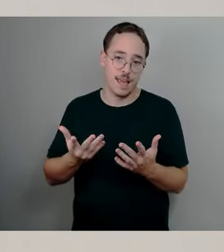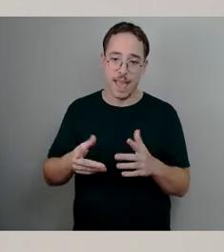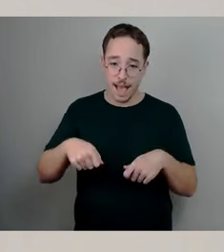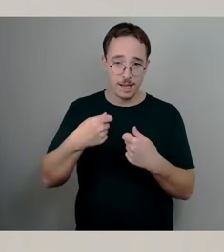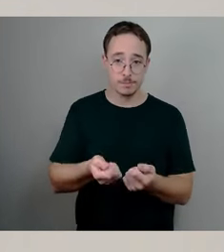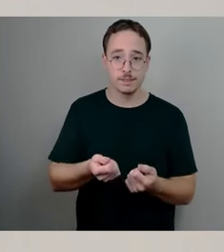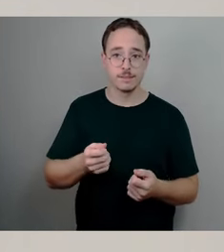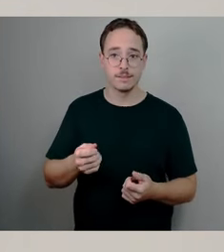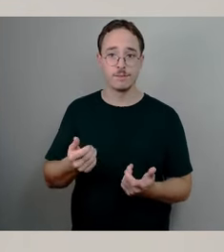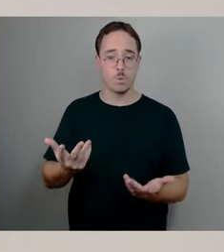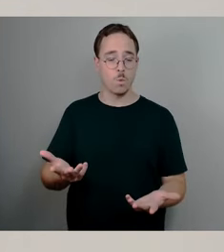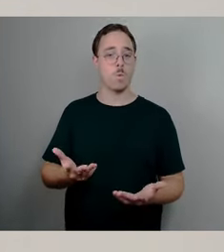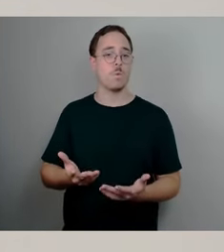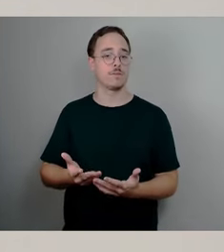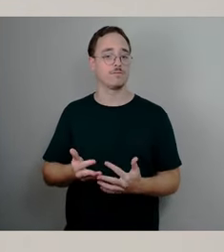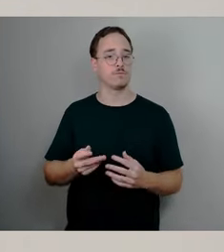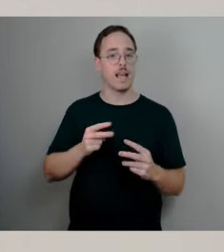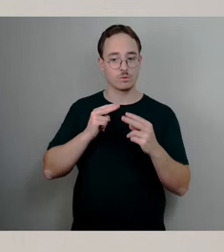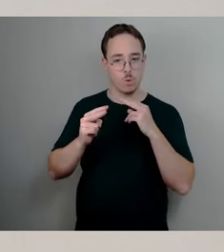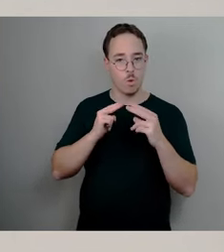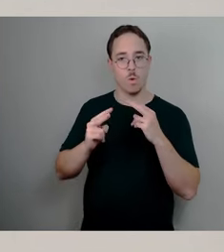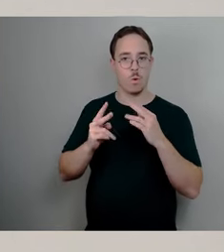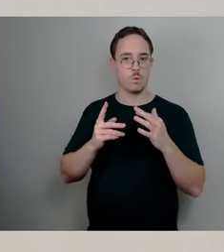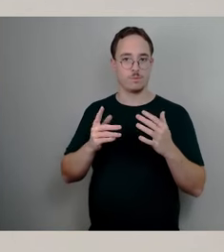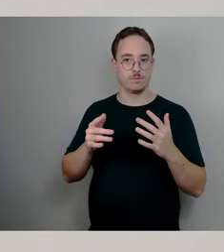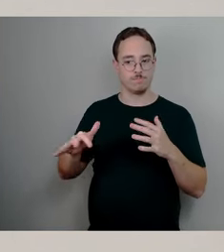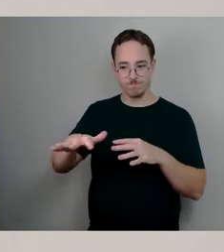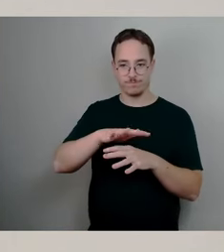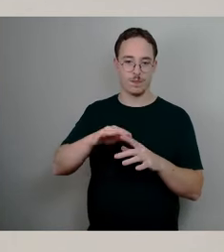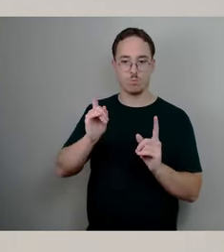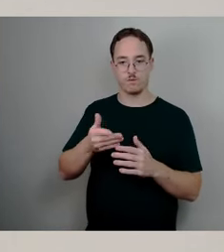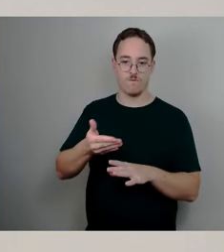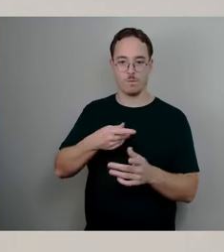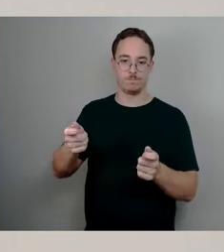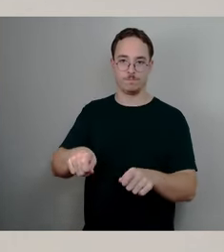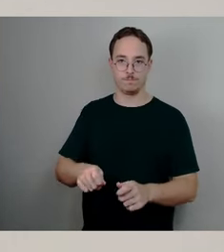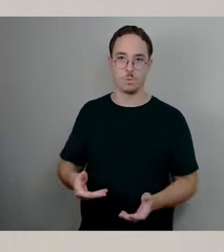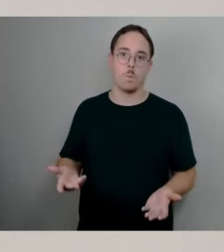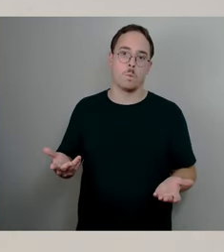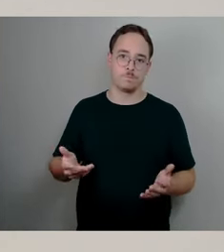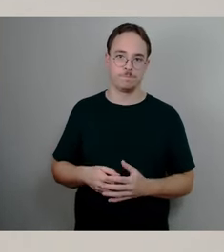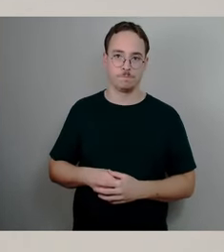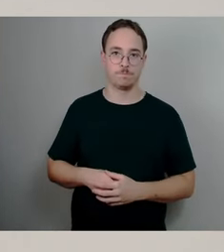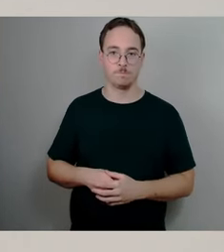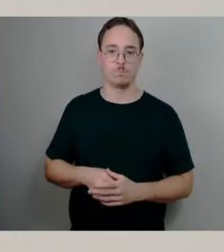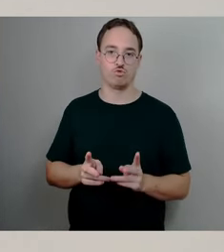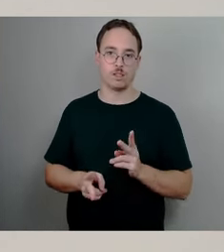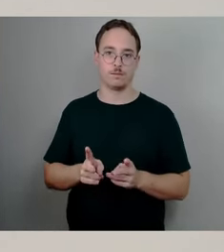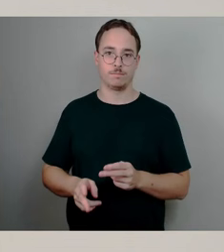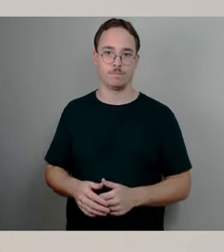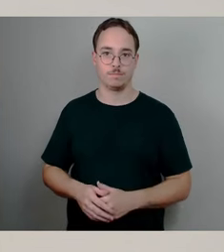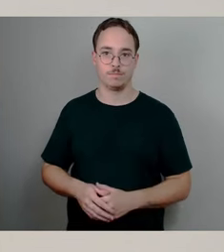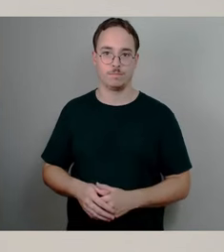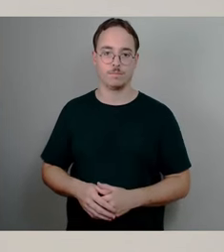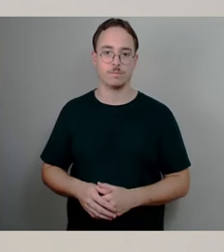Personen stehen kann. Insofern ist im Einzelfall zu prüfen und von unterschiedlichen Faktoren abhängig, zum